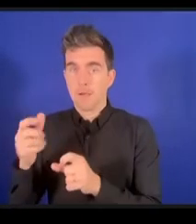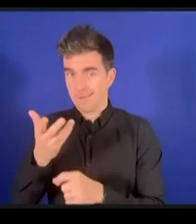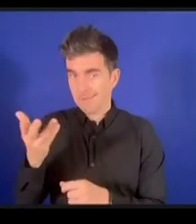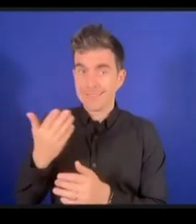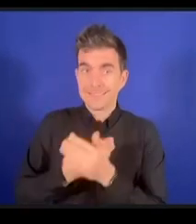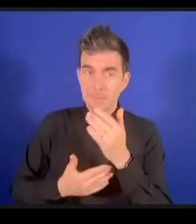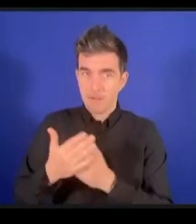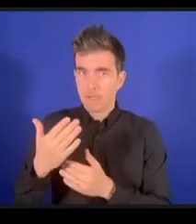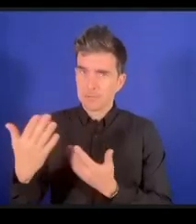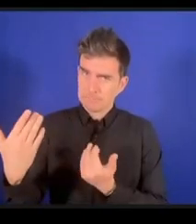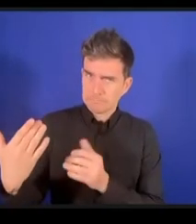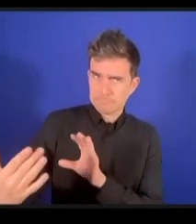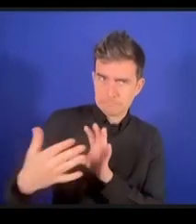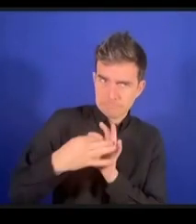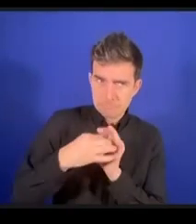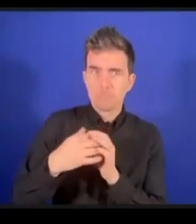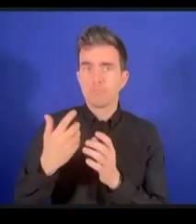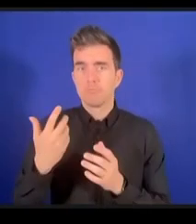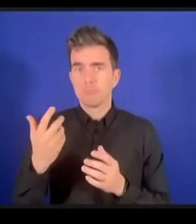informatiques